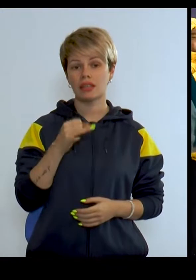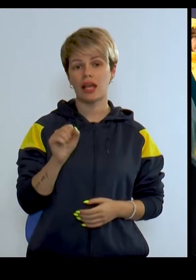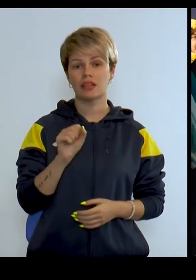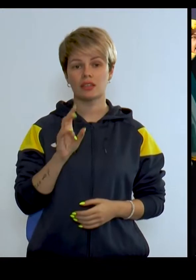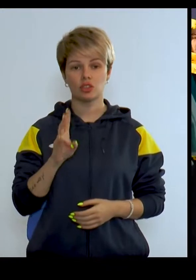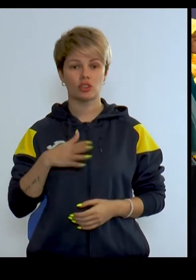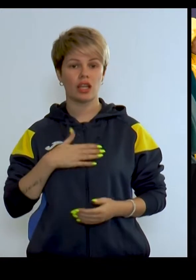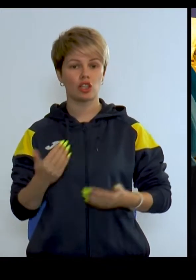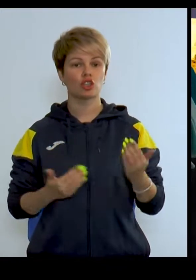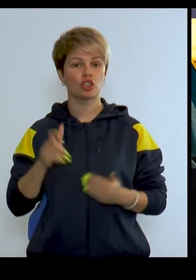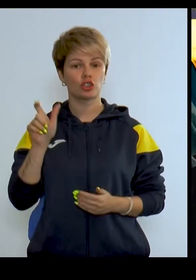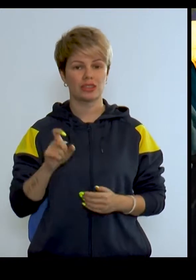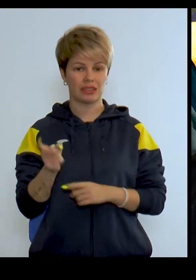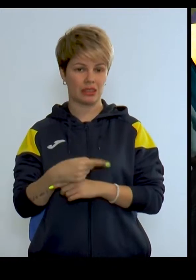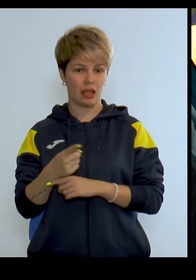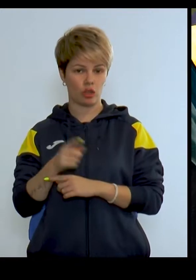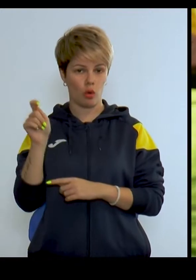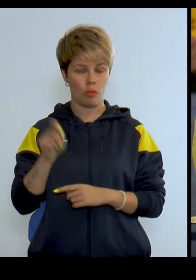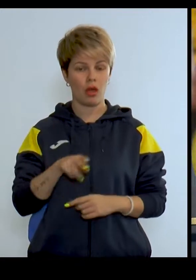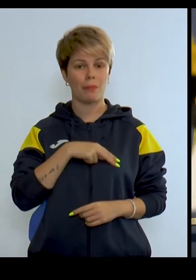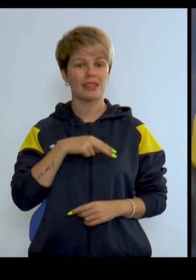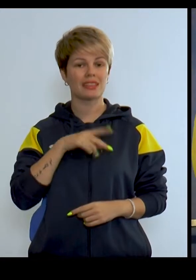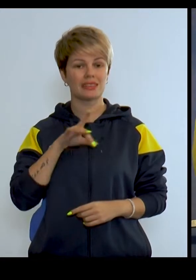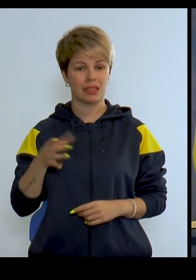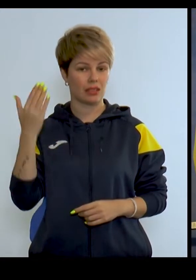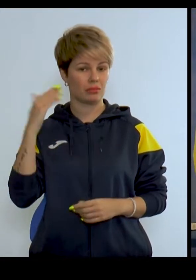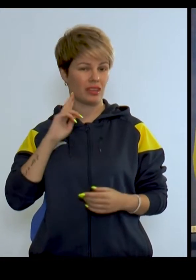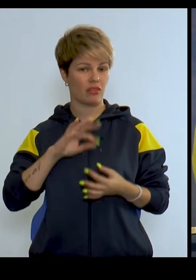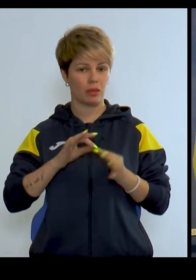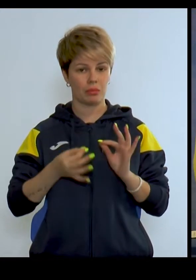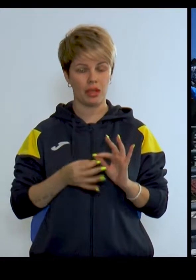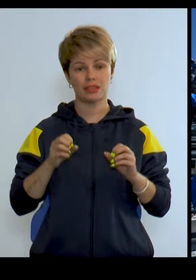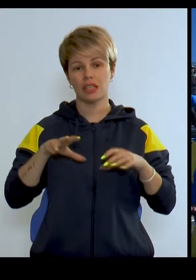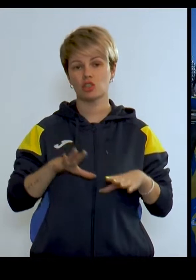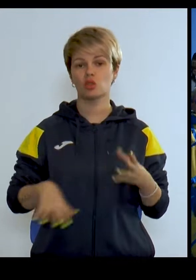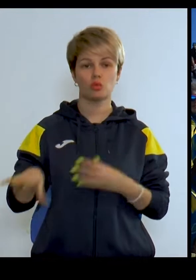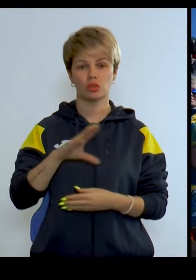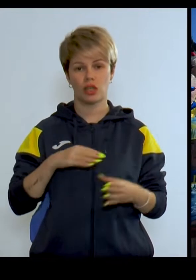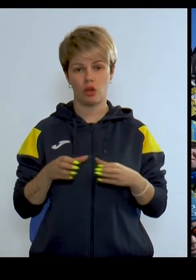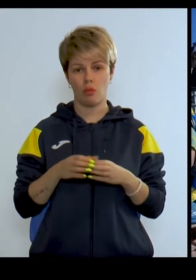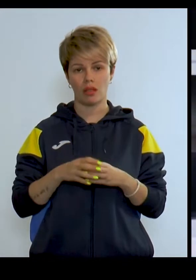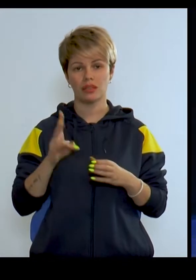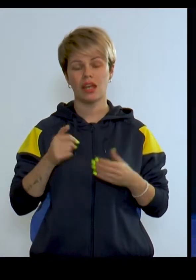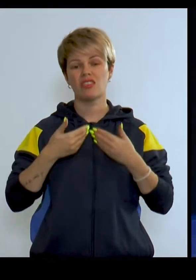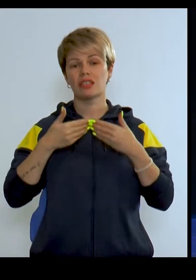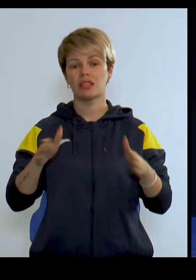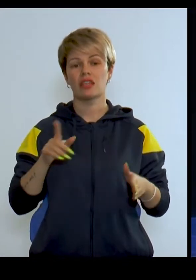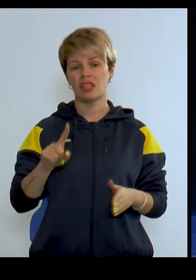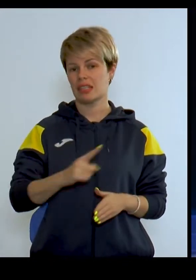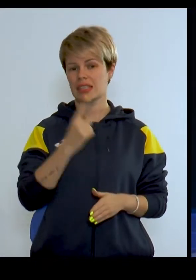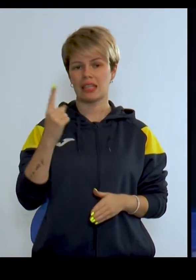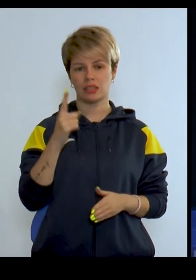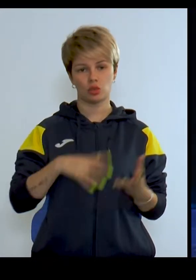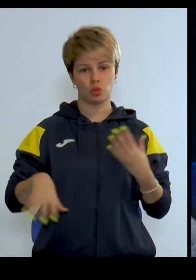Андрій Андріїшин – наш лижник з Тернополя призер тодішньої дефлімпіади За рішенням усієї команди на церемонії